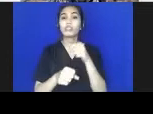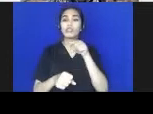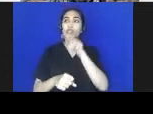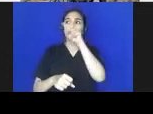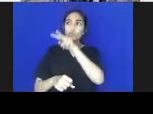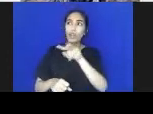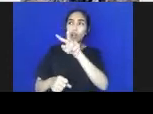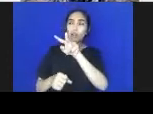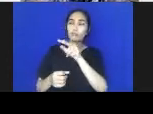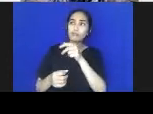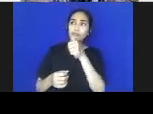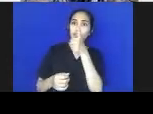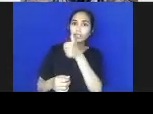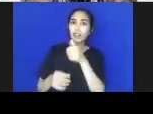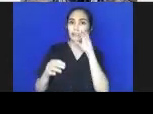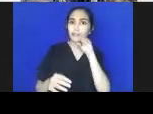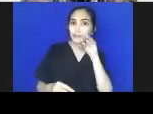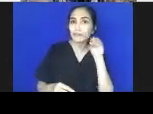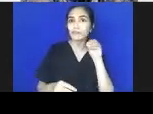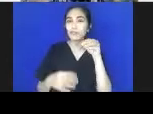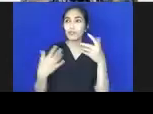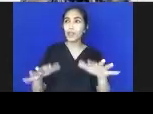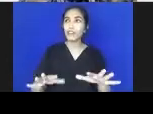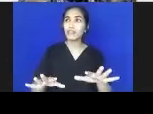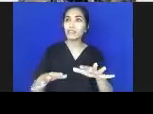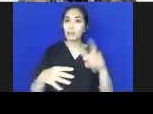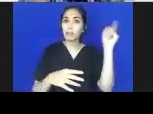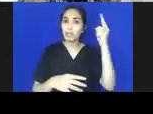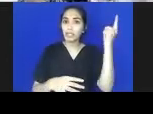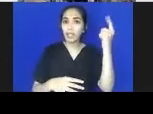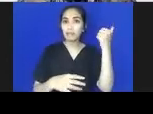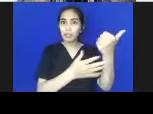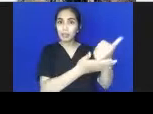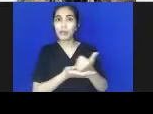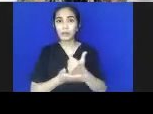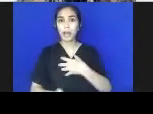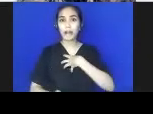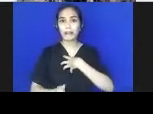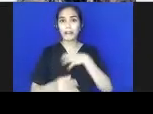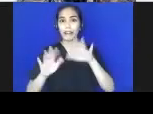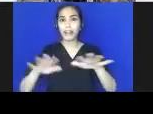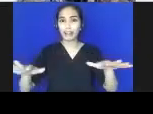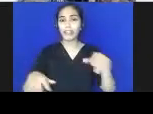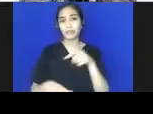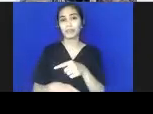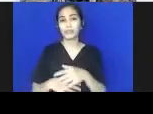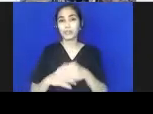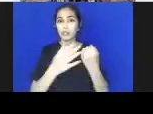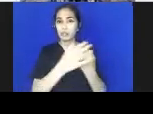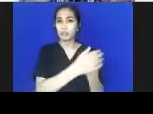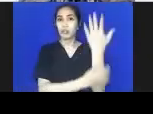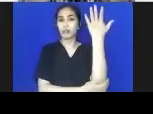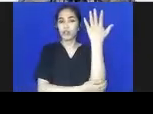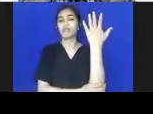terbantu dan terjamin hak anak atau harus tumbuh dan berkembang, terutama berkembang dari sudut